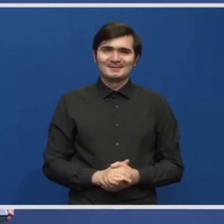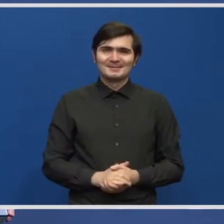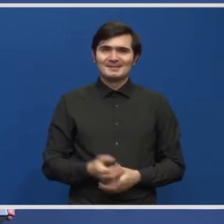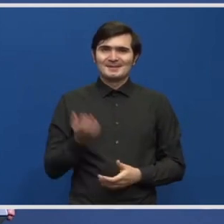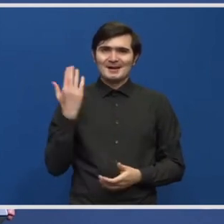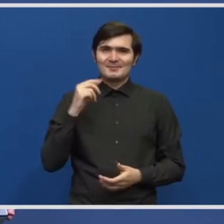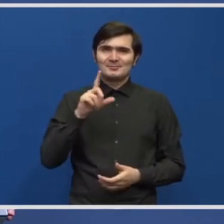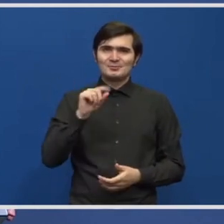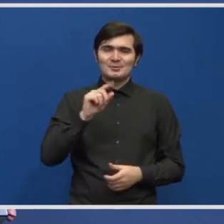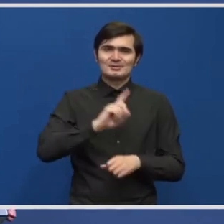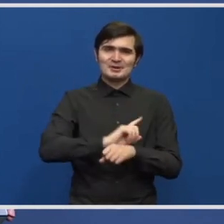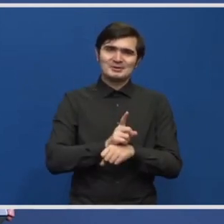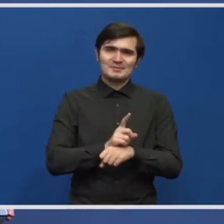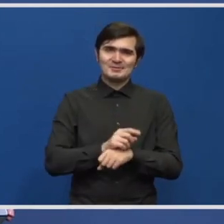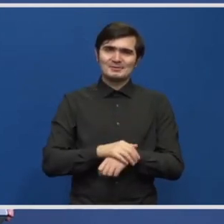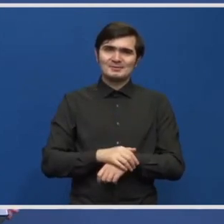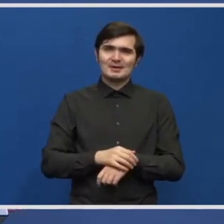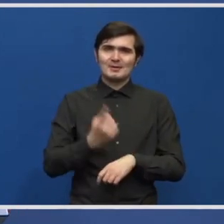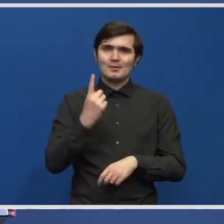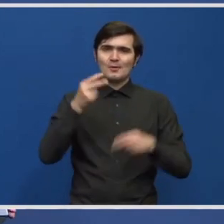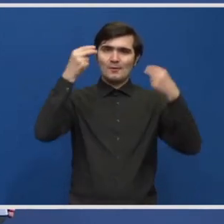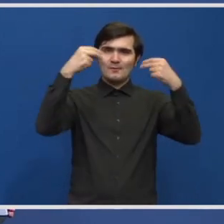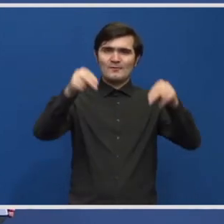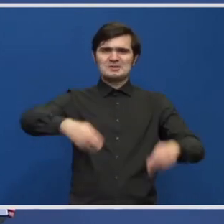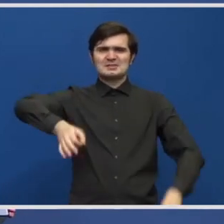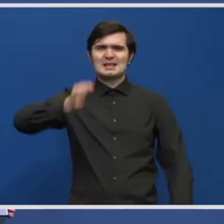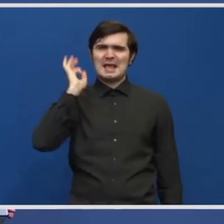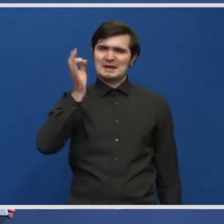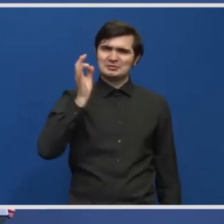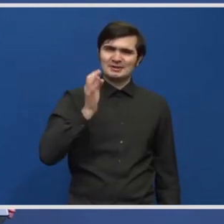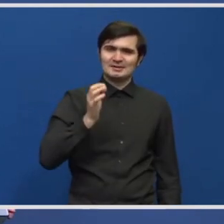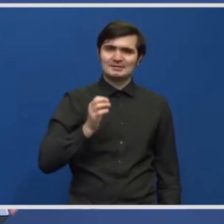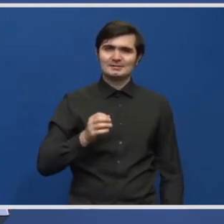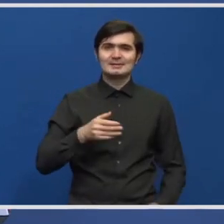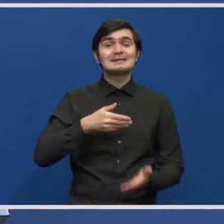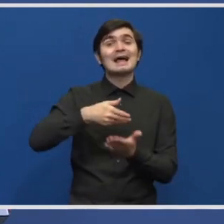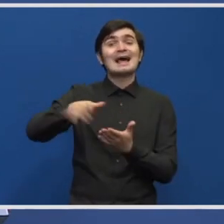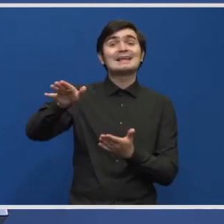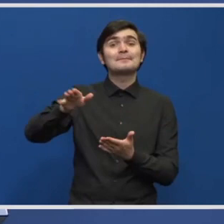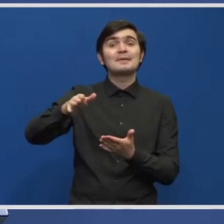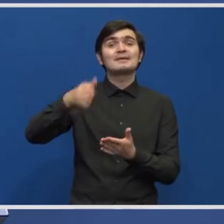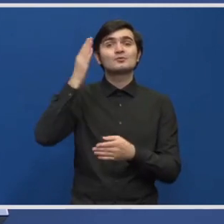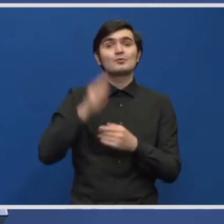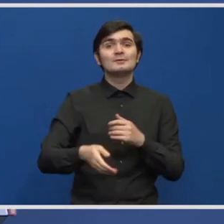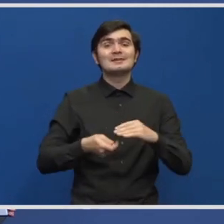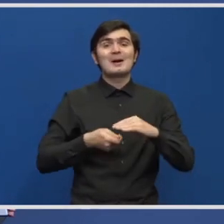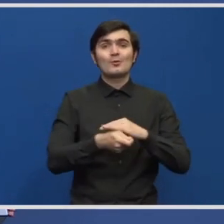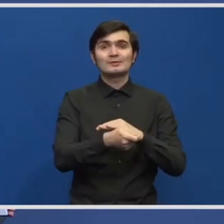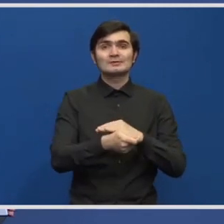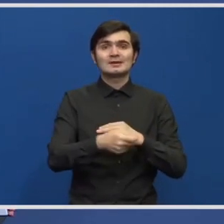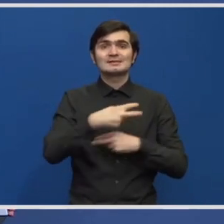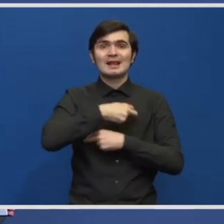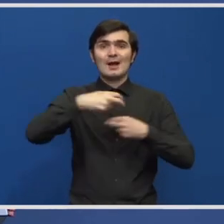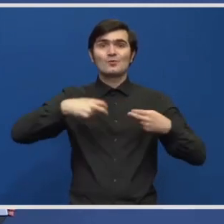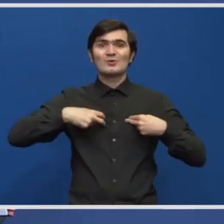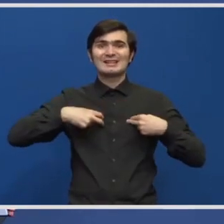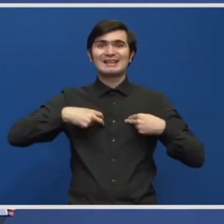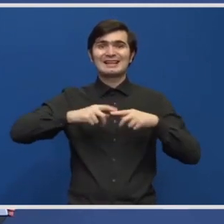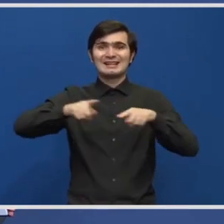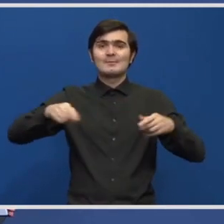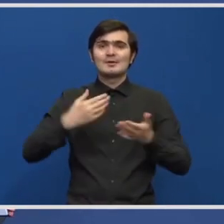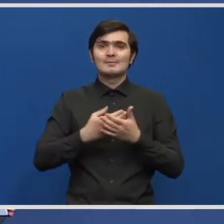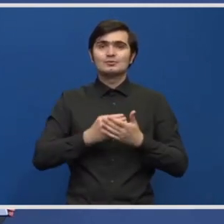primit acum de 20 de minute o veste excelentă. S-a respins ultima contestație definitiv la Curtea de Apel pentru